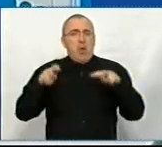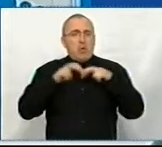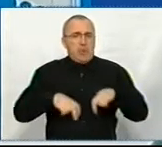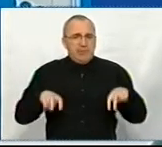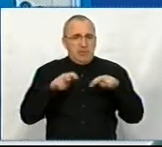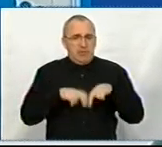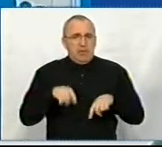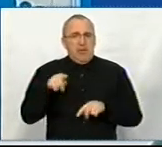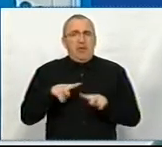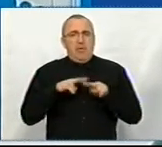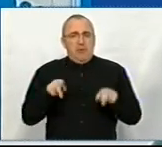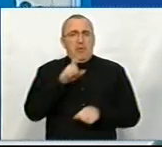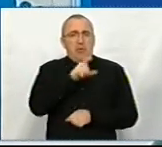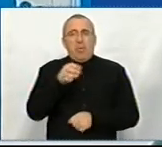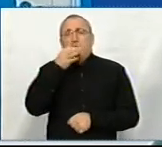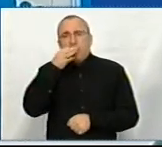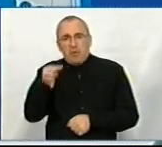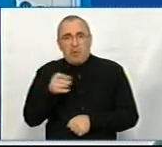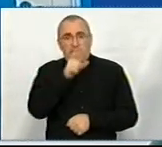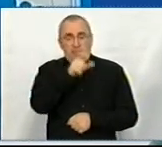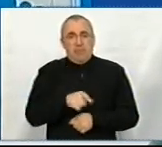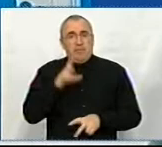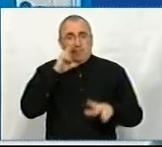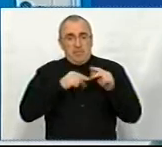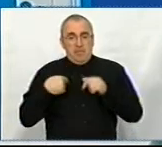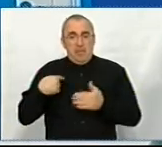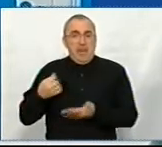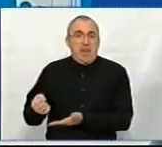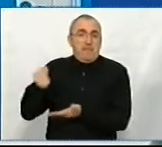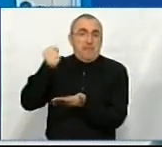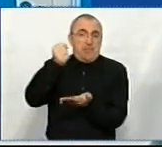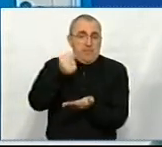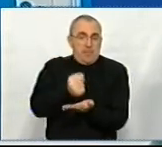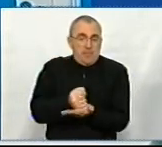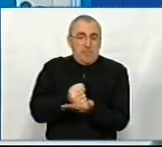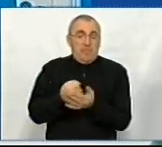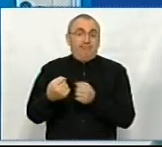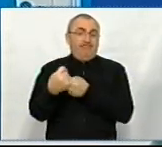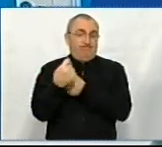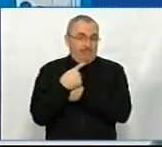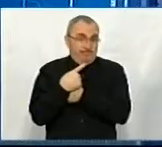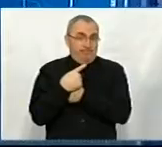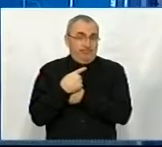Там також людям сказав, що він має намір мене представити. І також поставив мені завдання